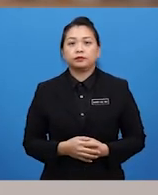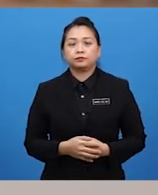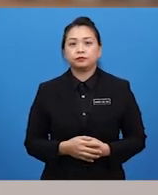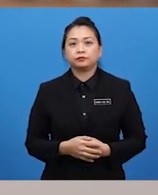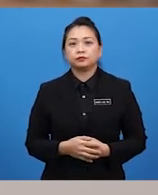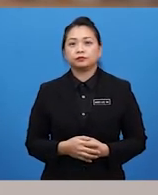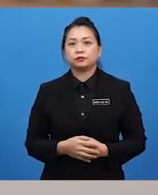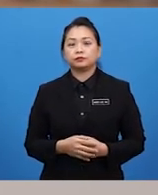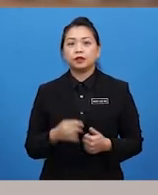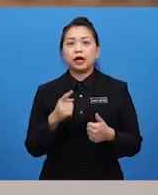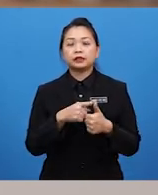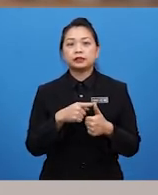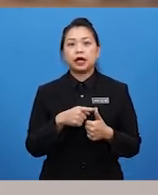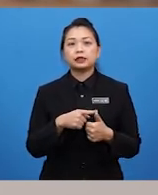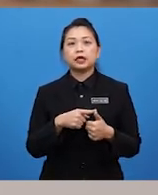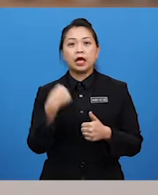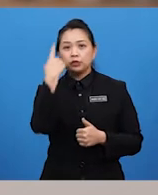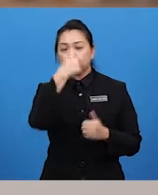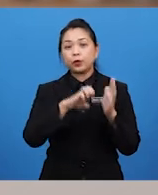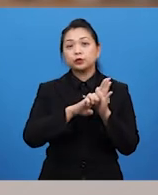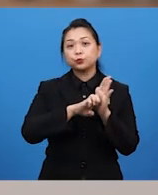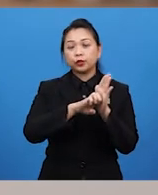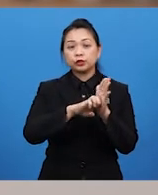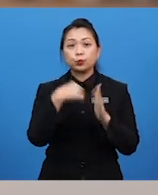kreativiti ekspresi, ekspresi, teknikal,